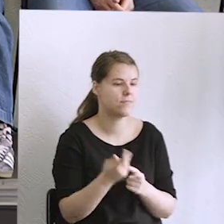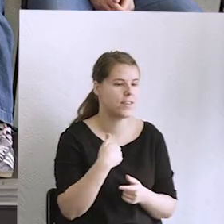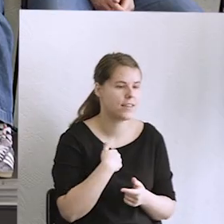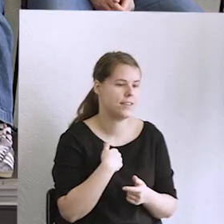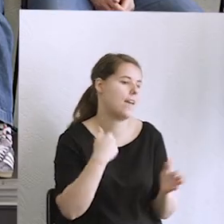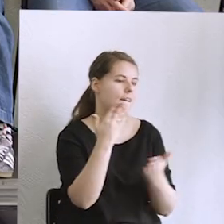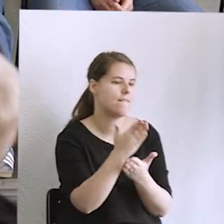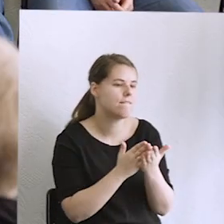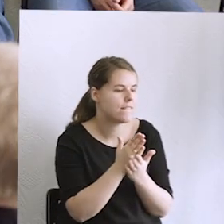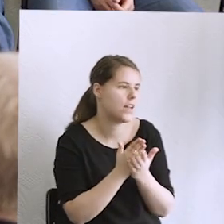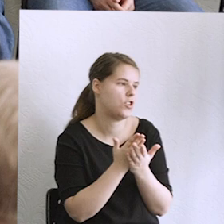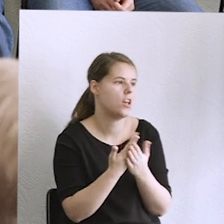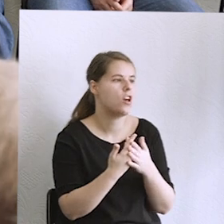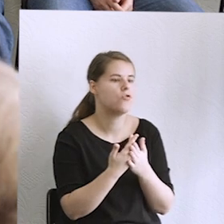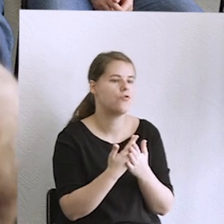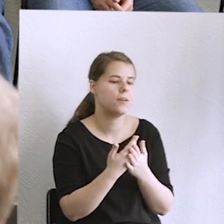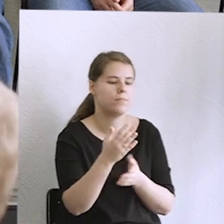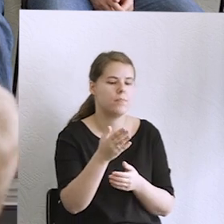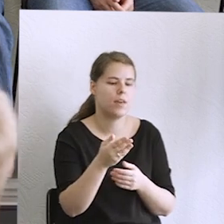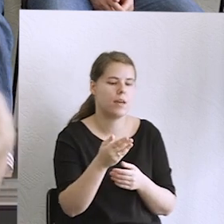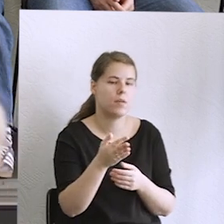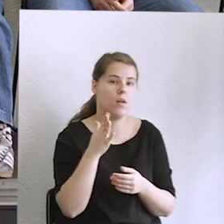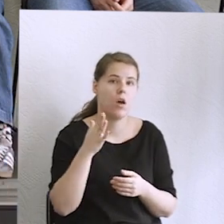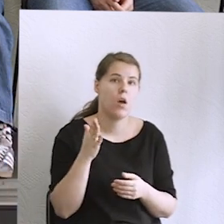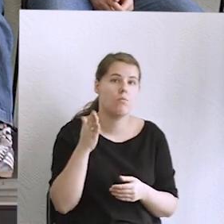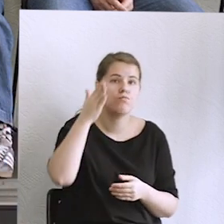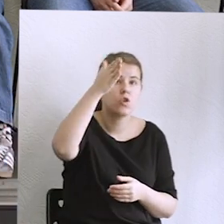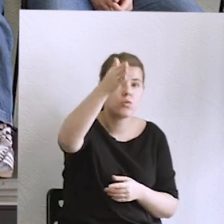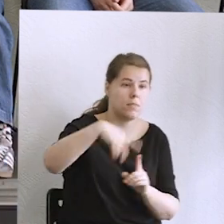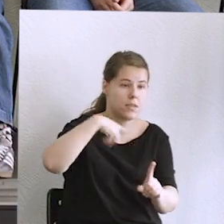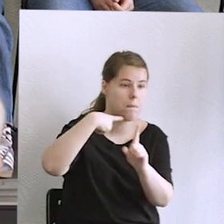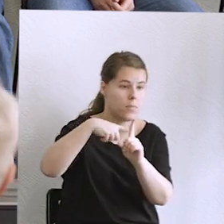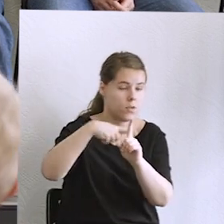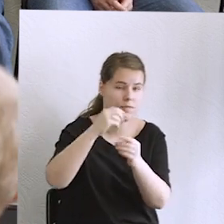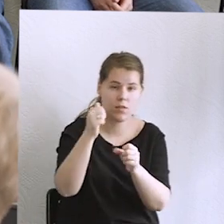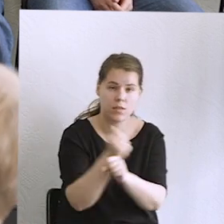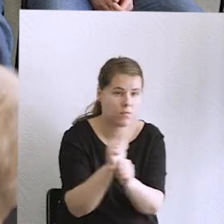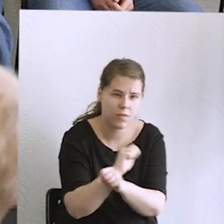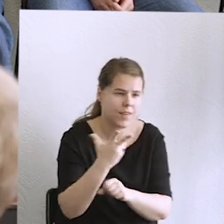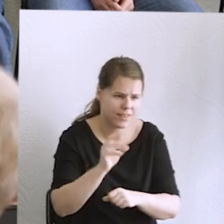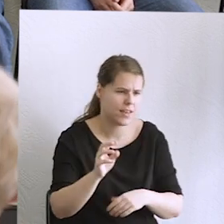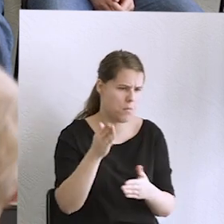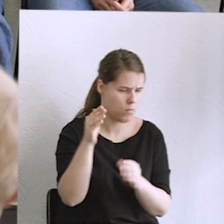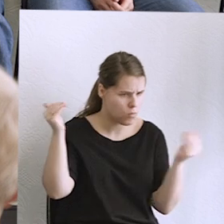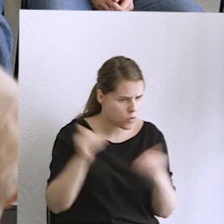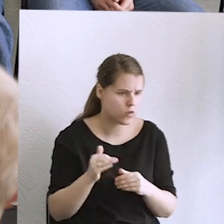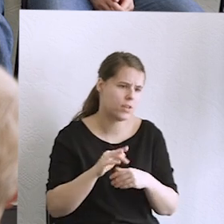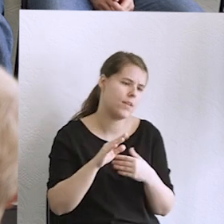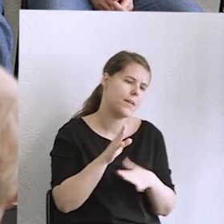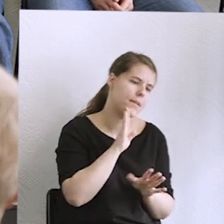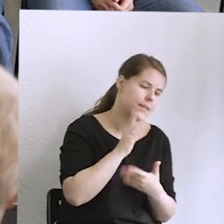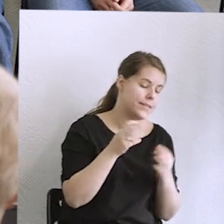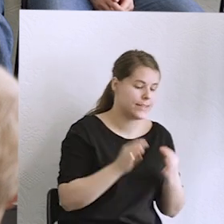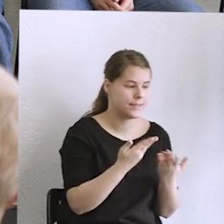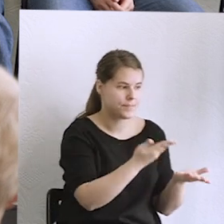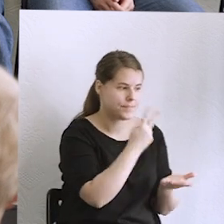zbliżone do pozytywnych nie są generalnie niemożliwe, mimo rzeczywiście dzisiaj bardzo katastrofalnego kontekstu. To nie wynika tylko z fizycznej realizowalności,